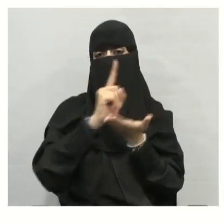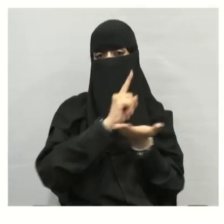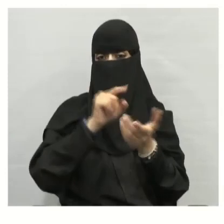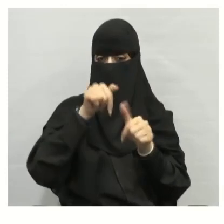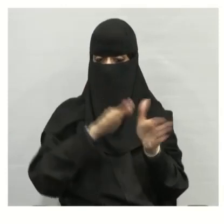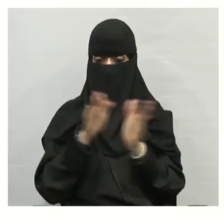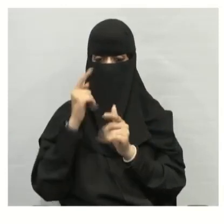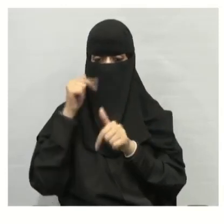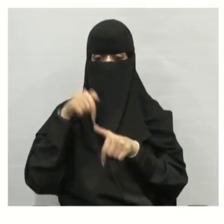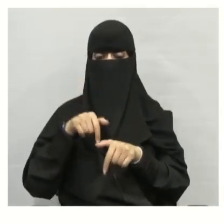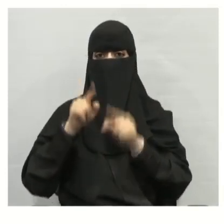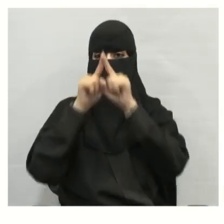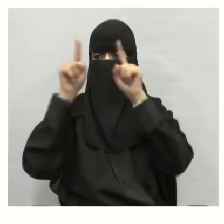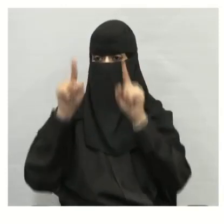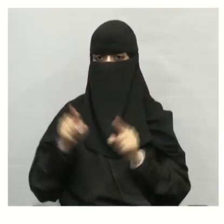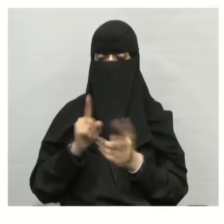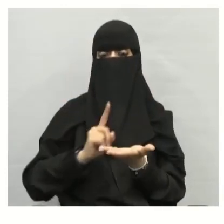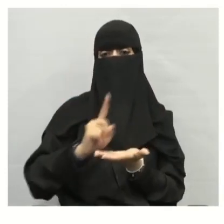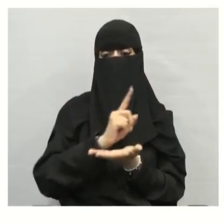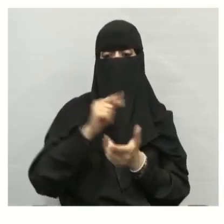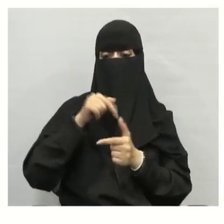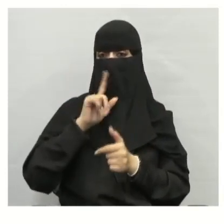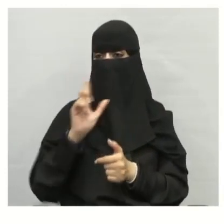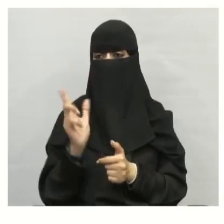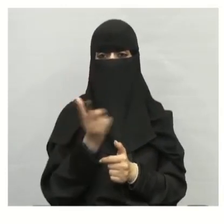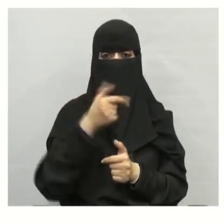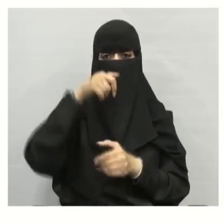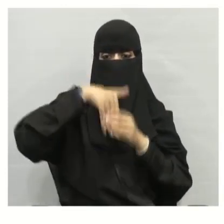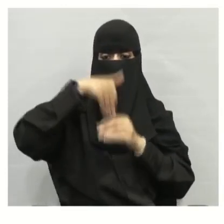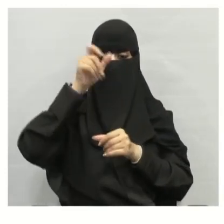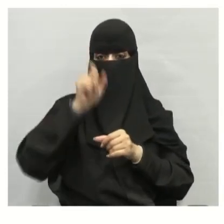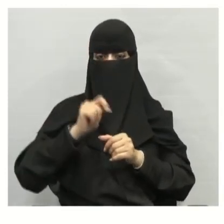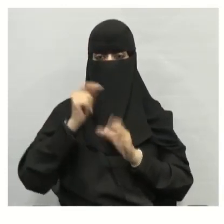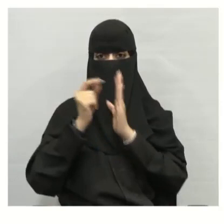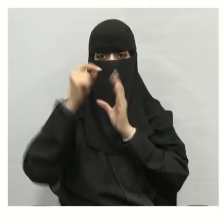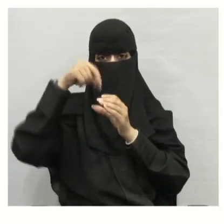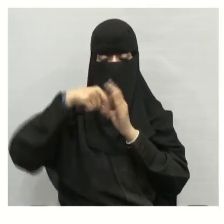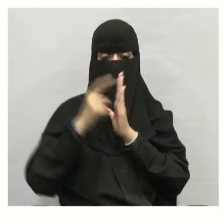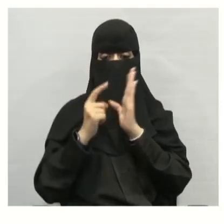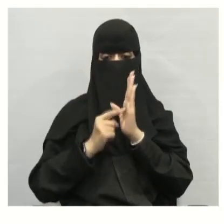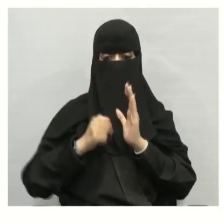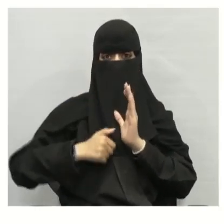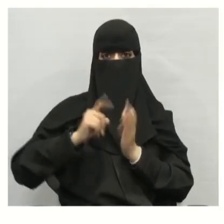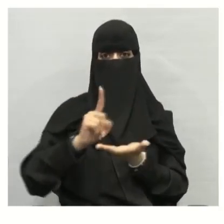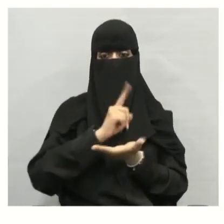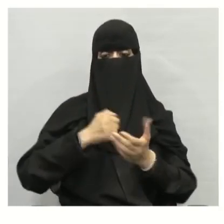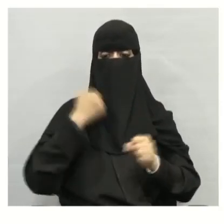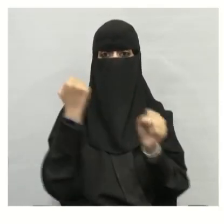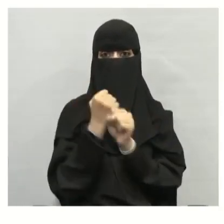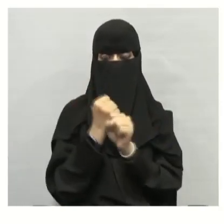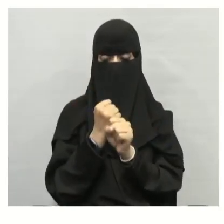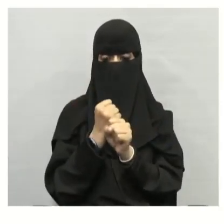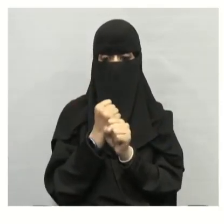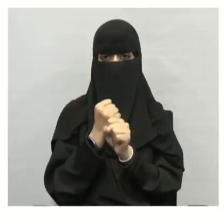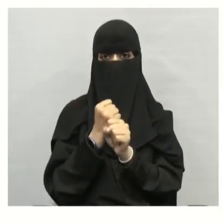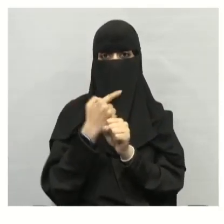يقوم به يسمى الإطار البيئي إذن ما هو دورك؟ هنا نقول هنا إطار بيئي إذن كل مخلوق